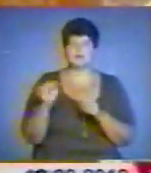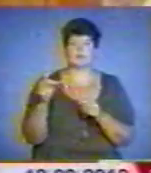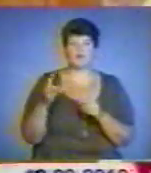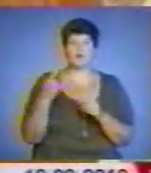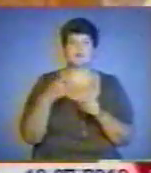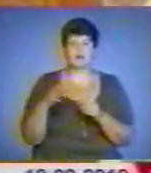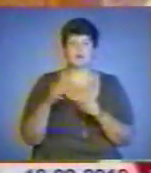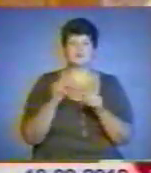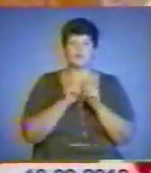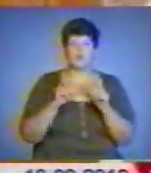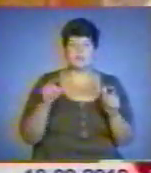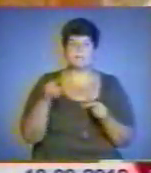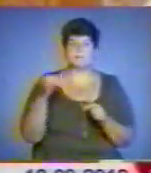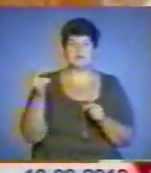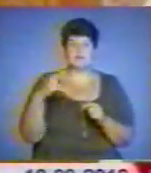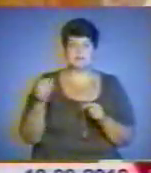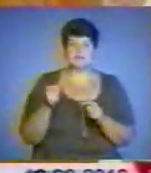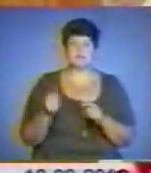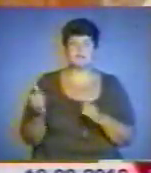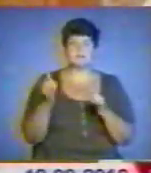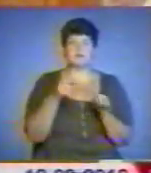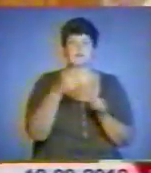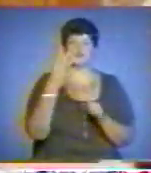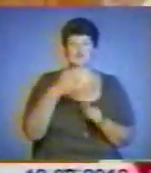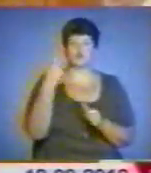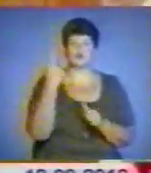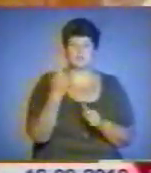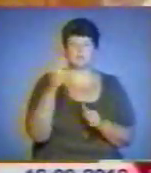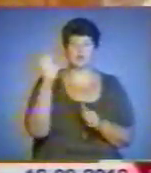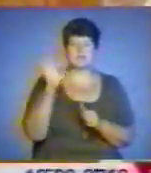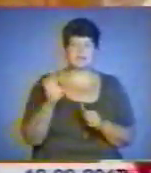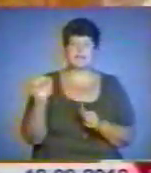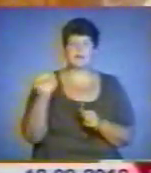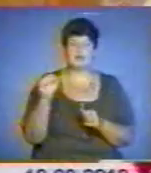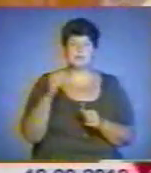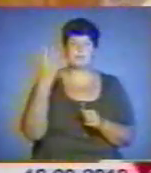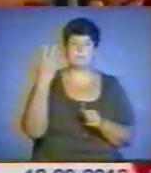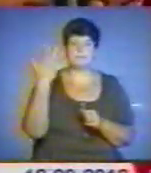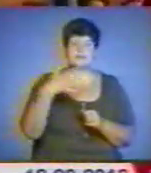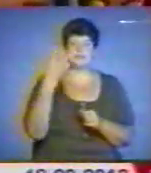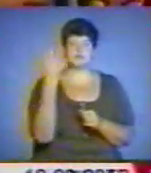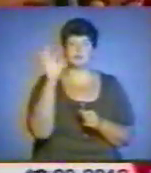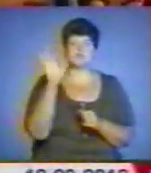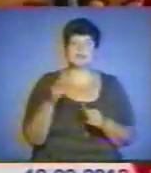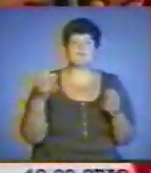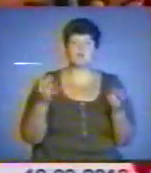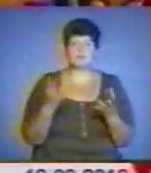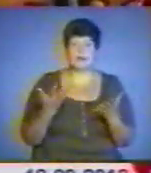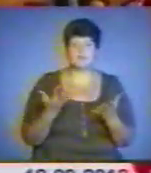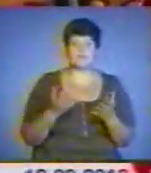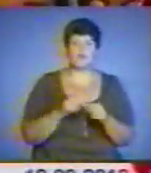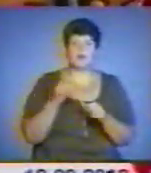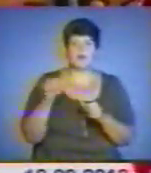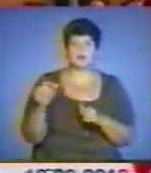Підгаєцьчини забезпечені ними всього на 41%, Теребулянщини на 54% відпотреб. Останнім часом в окремих